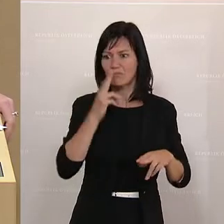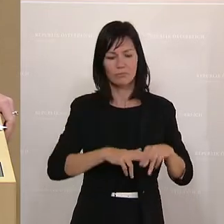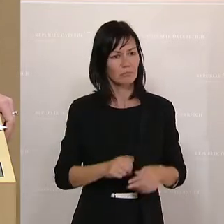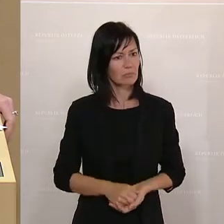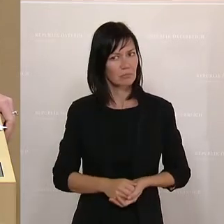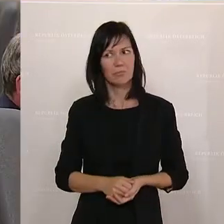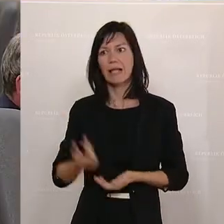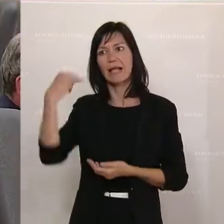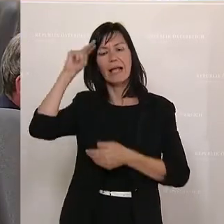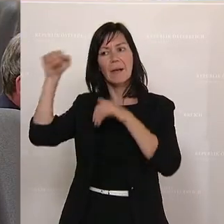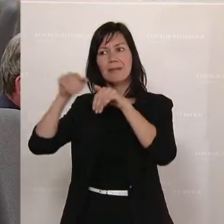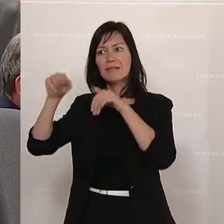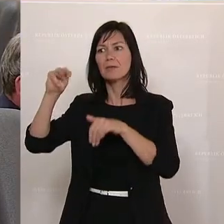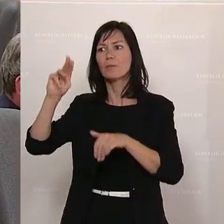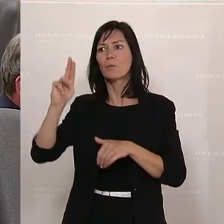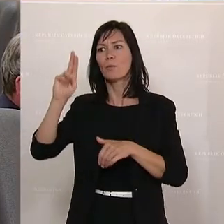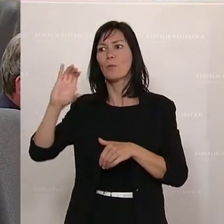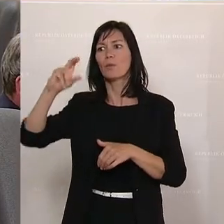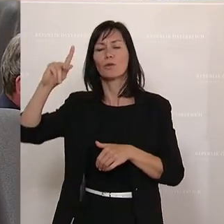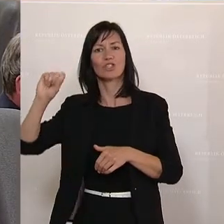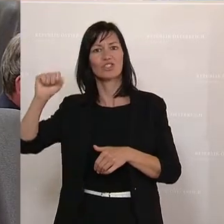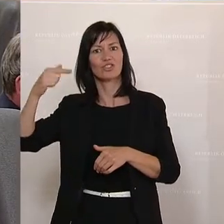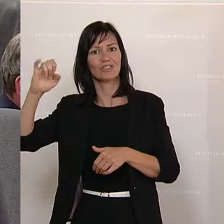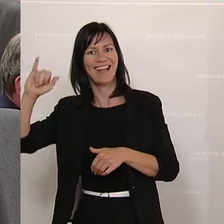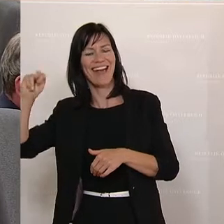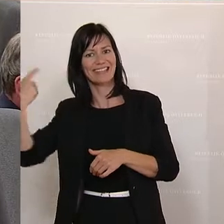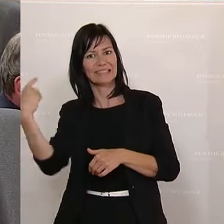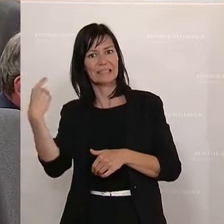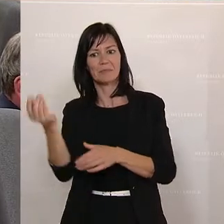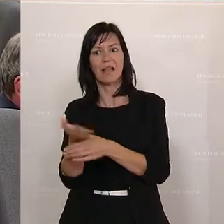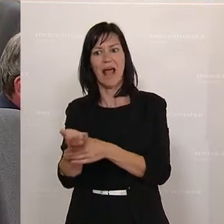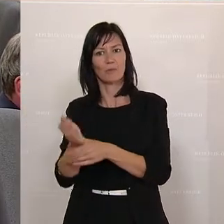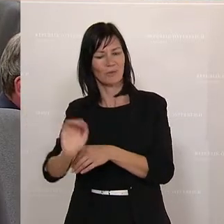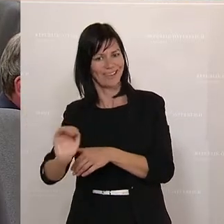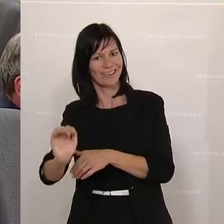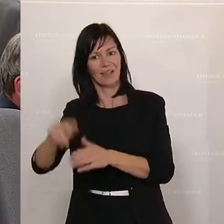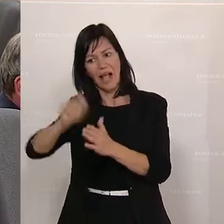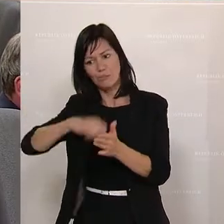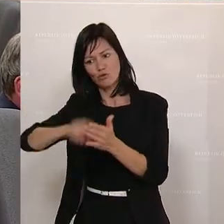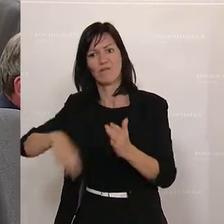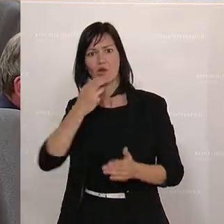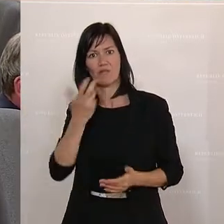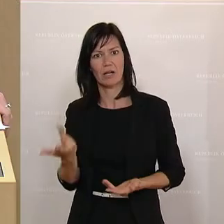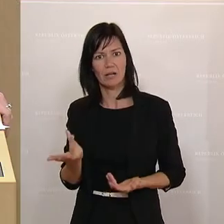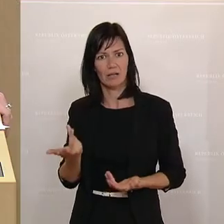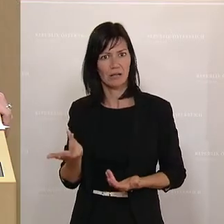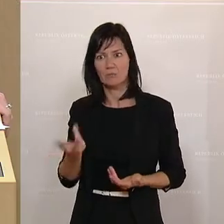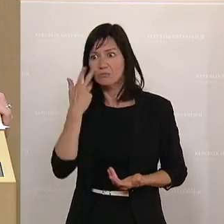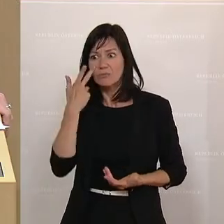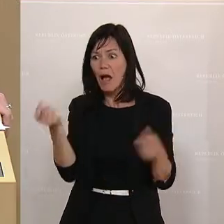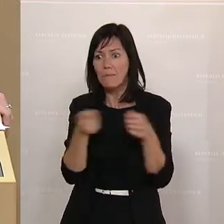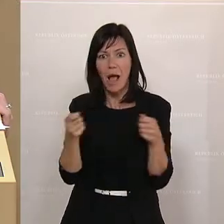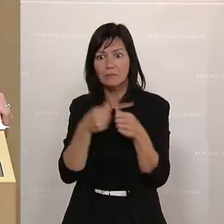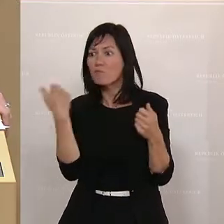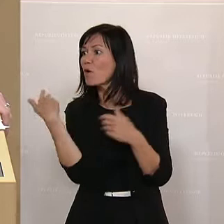nachdem er angelobt worden ist, die Abschaffung der Kinderarmut ganz konkret angesprochen hat. Wo sind die Vorhaben? Wo sind die